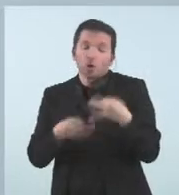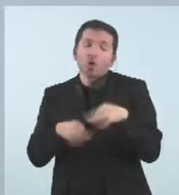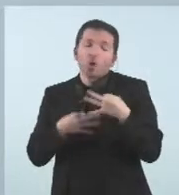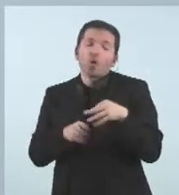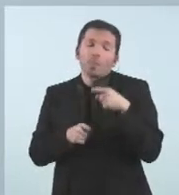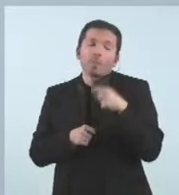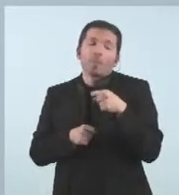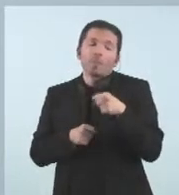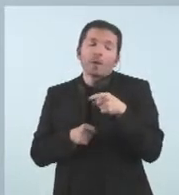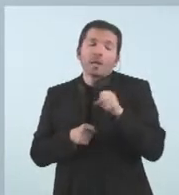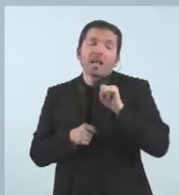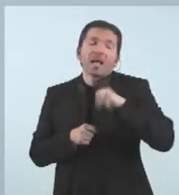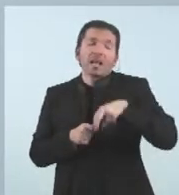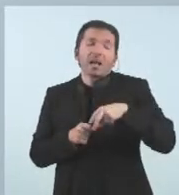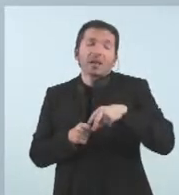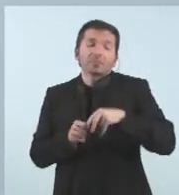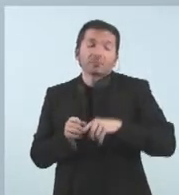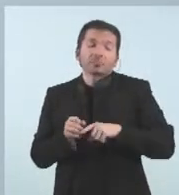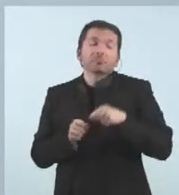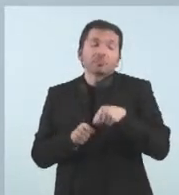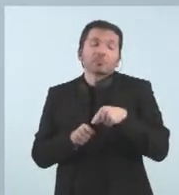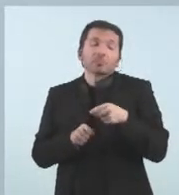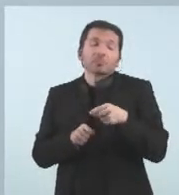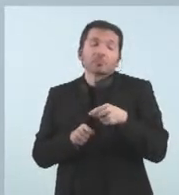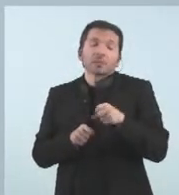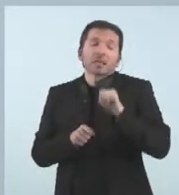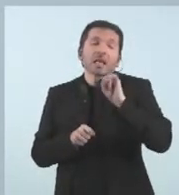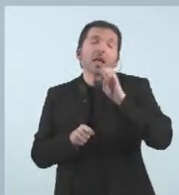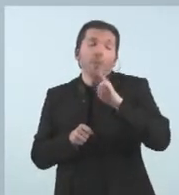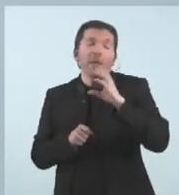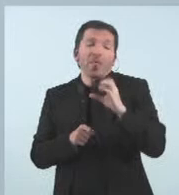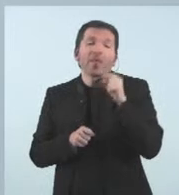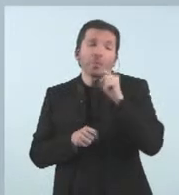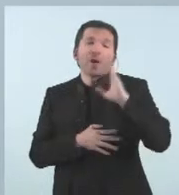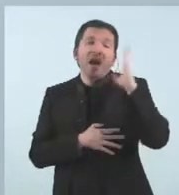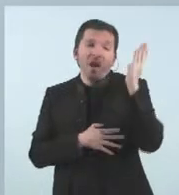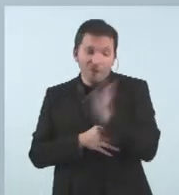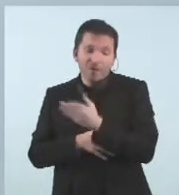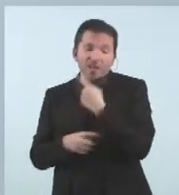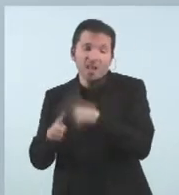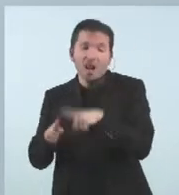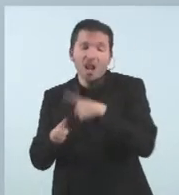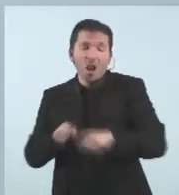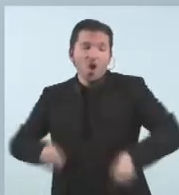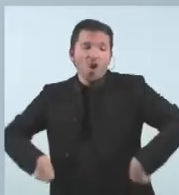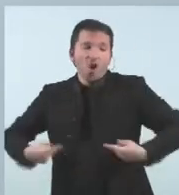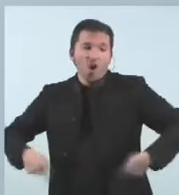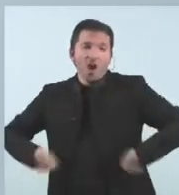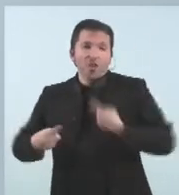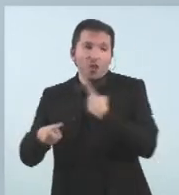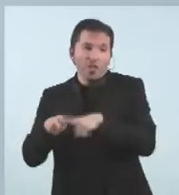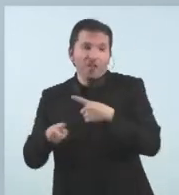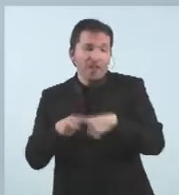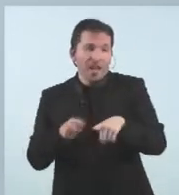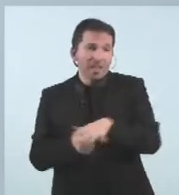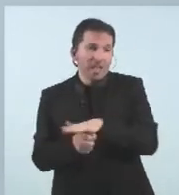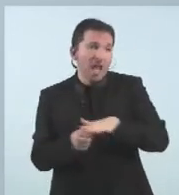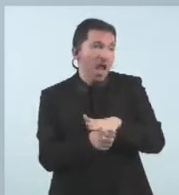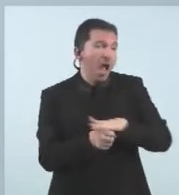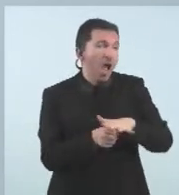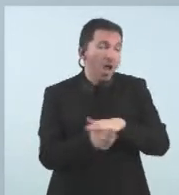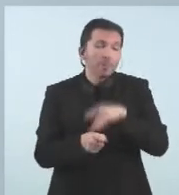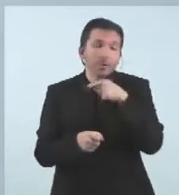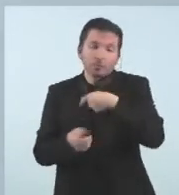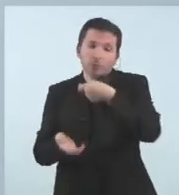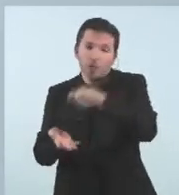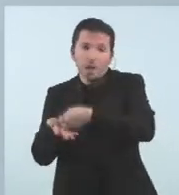repercussió directa sobre les despeses que té el govern en diferents àmbits, tant en l'àmbit, per exemple, de remuneracions